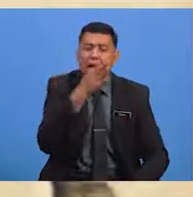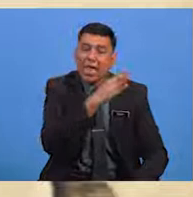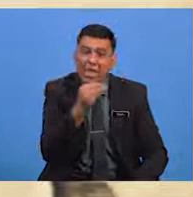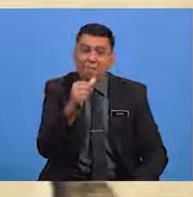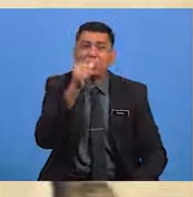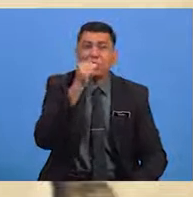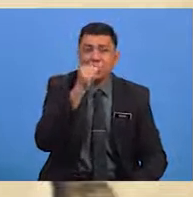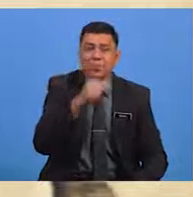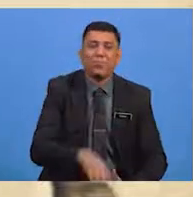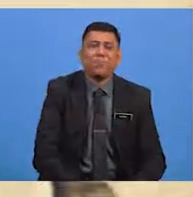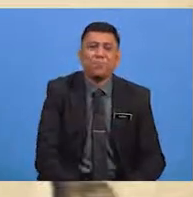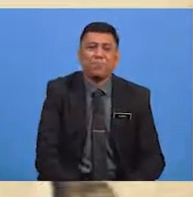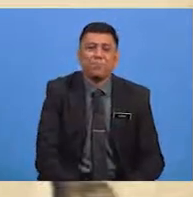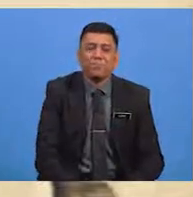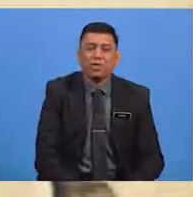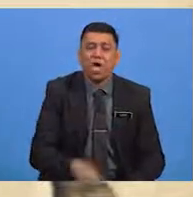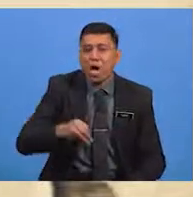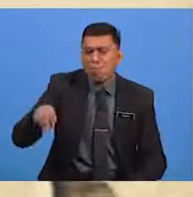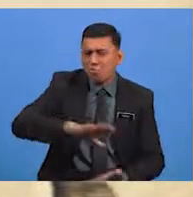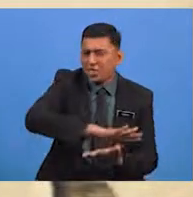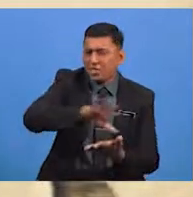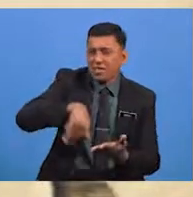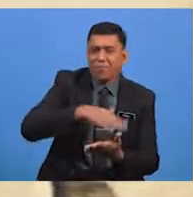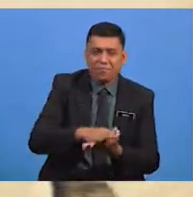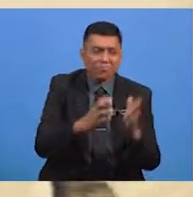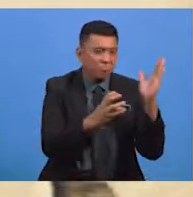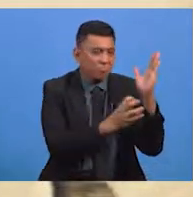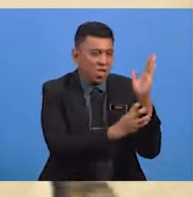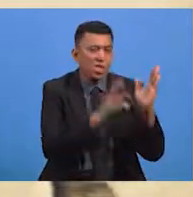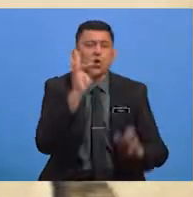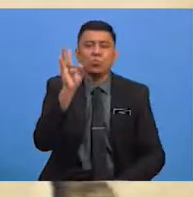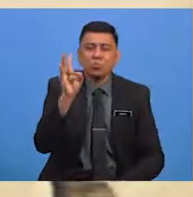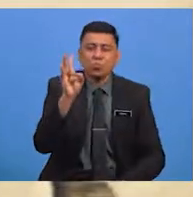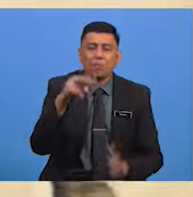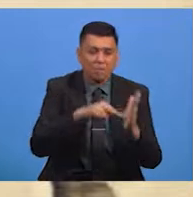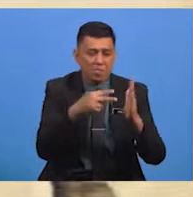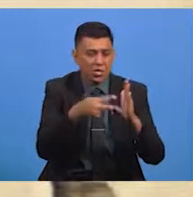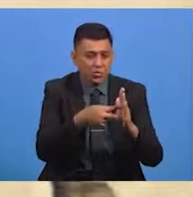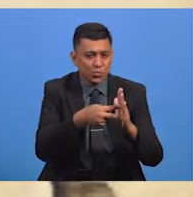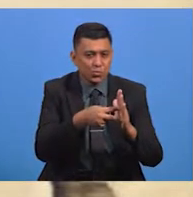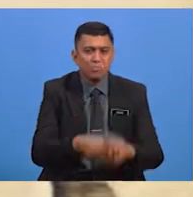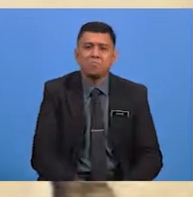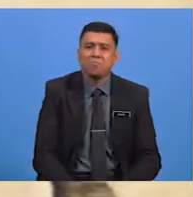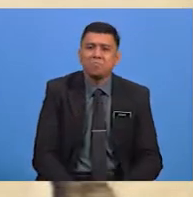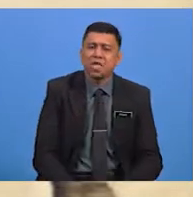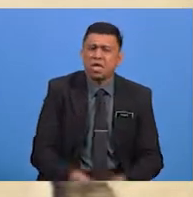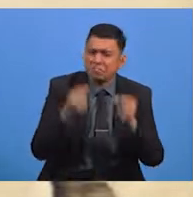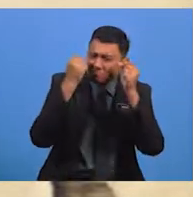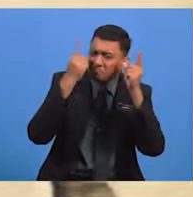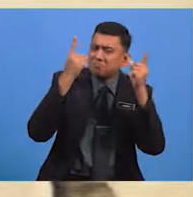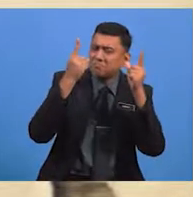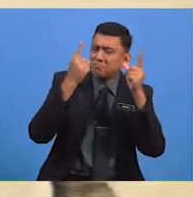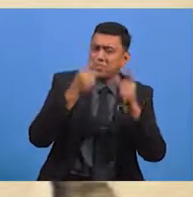Murid Sekalian Rangkap Ketujuh Bermaksud Penyair Sedar